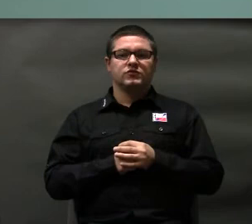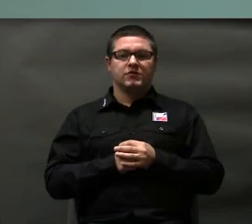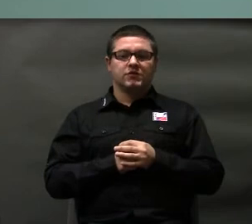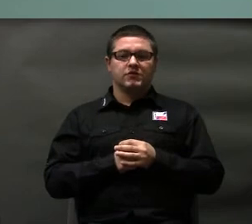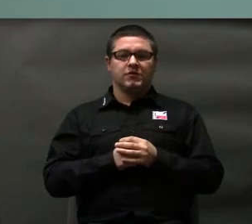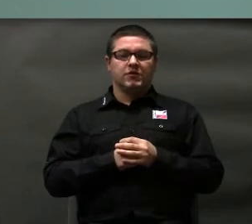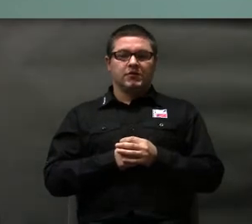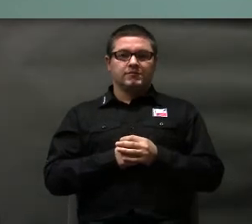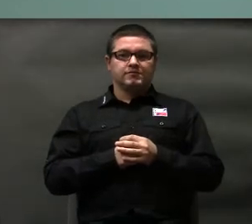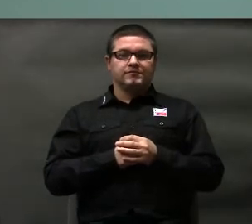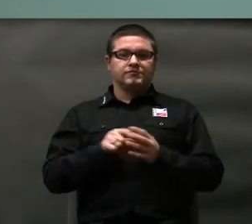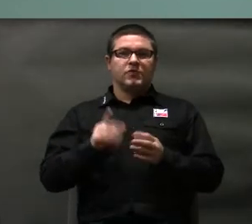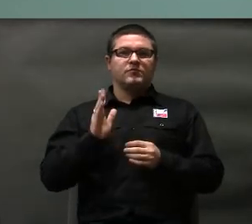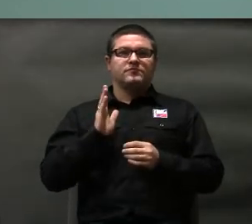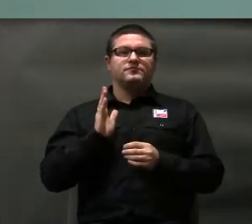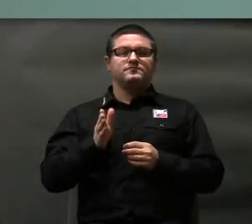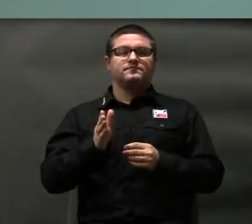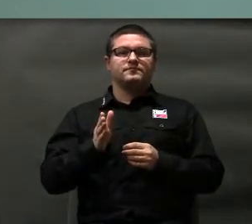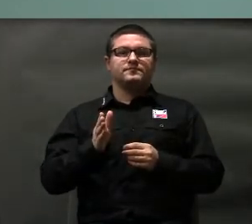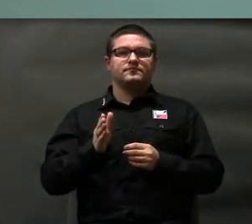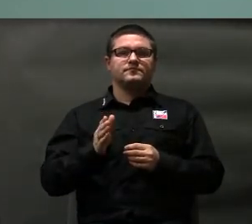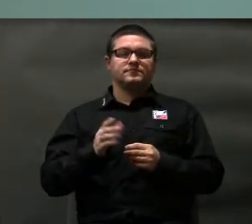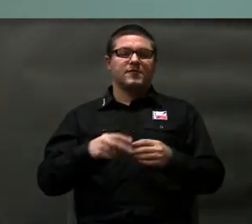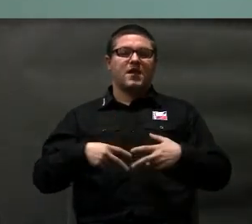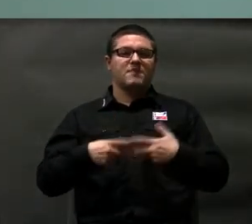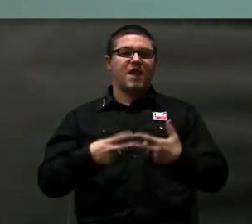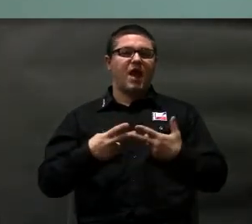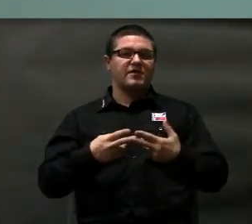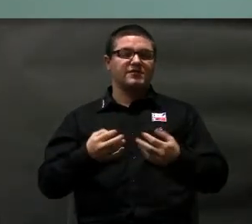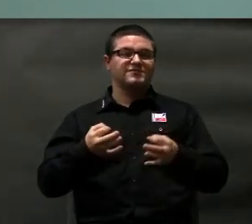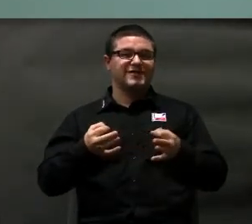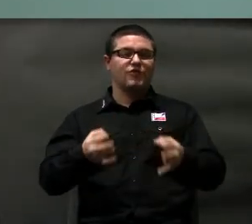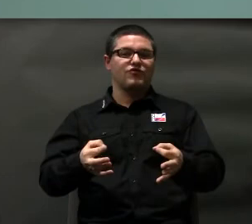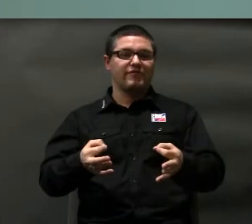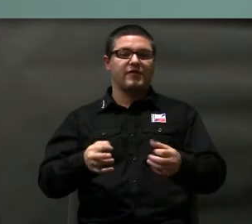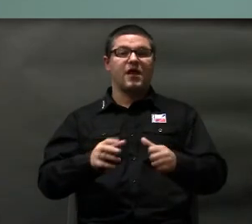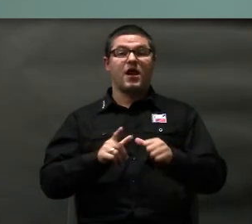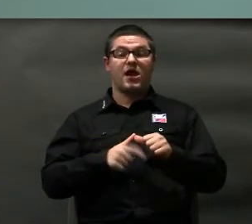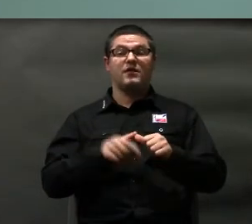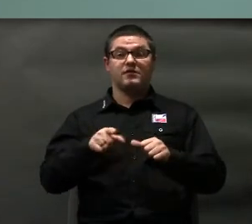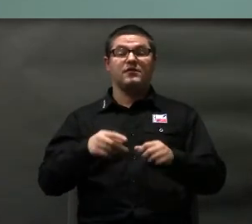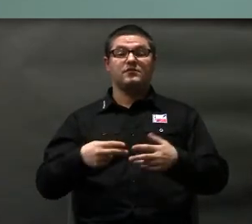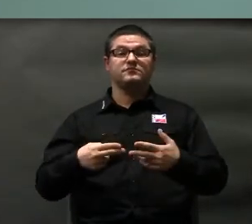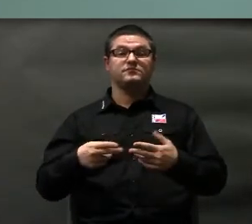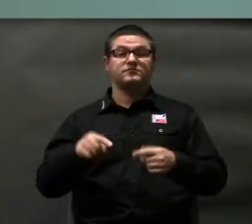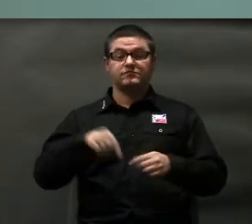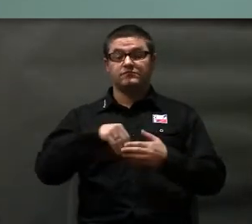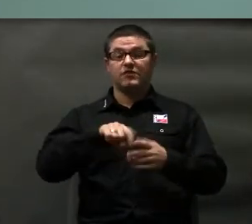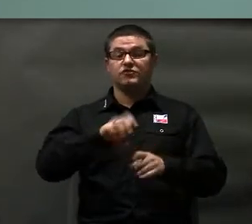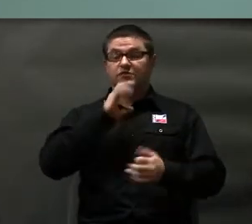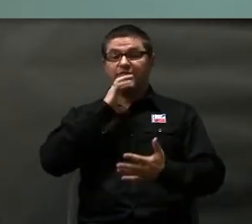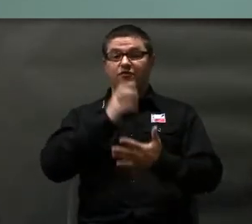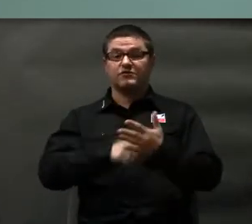Konkretnie to będzie mechanik samochodowy, ale ten mechanizm, który tam jest